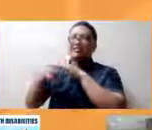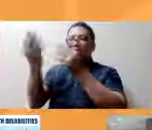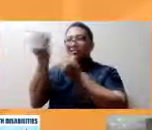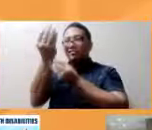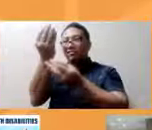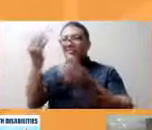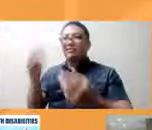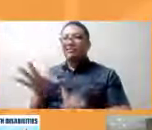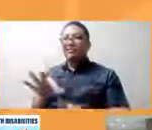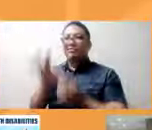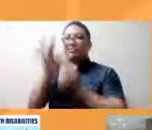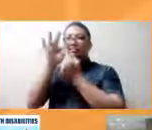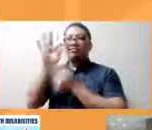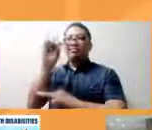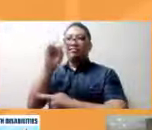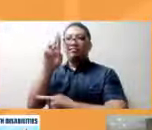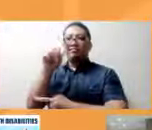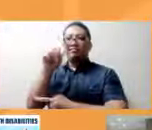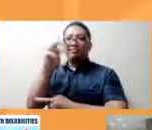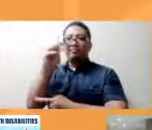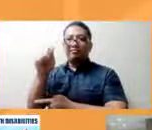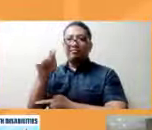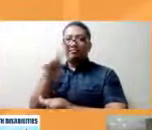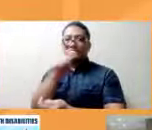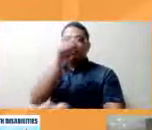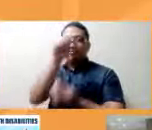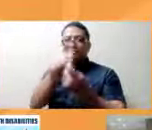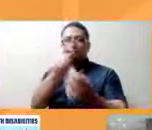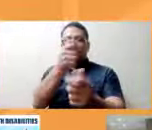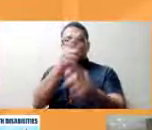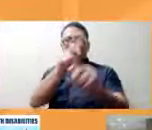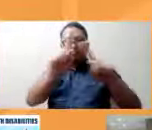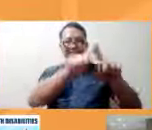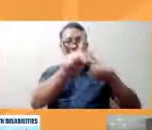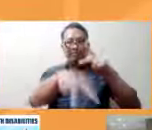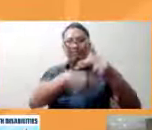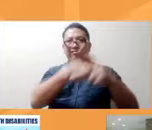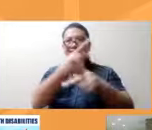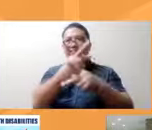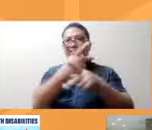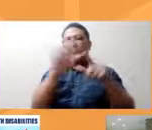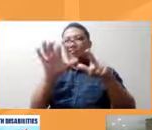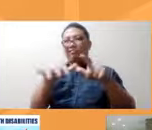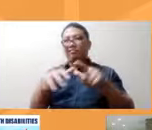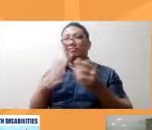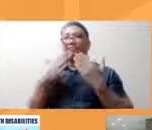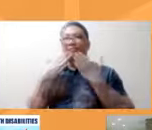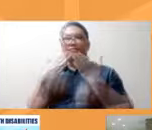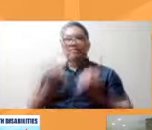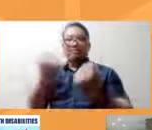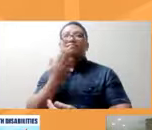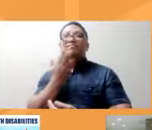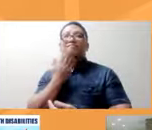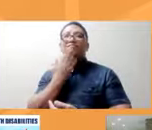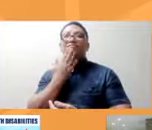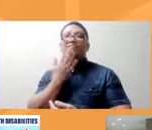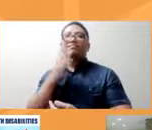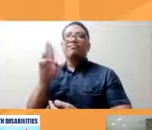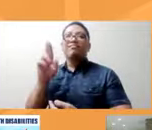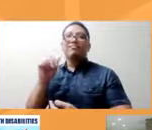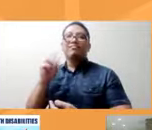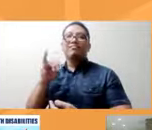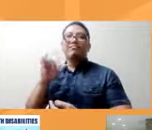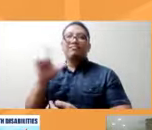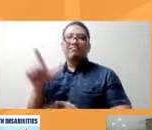na yung mga formats that are appropriate to different types of disabilities Thank you very much Ms. Pris Ma'am Tunet sa inyo pong